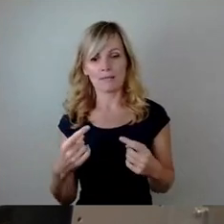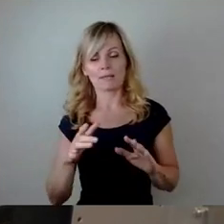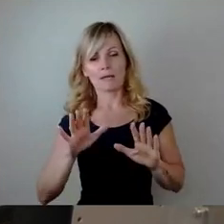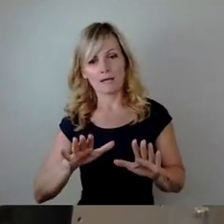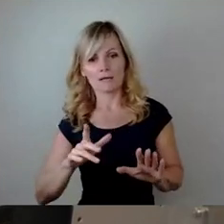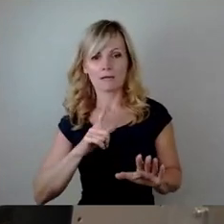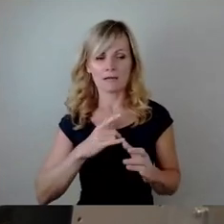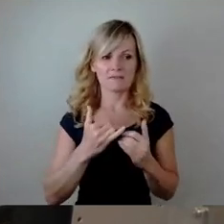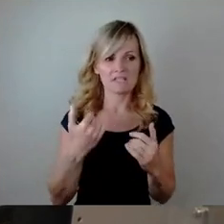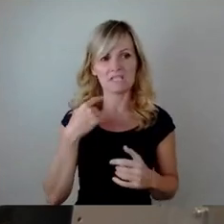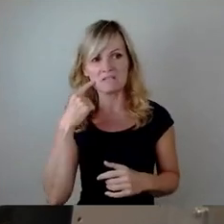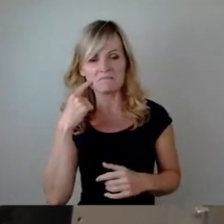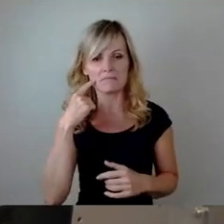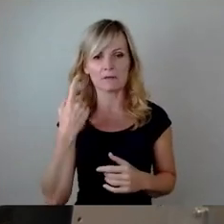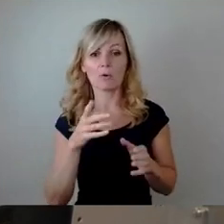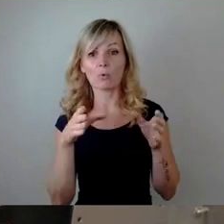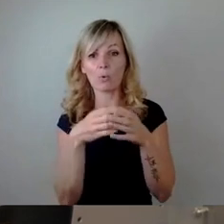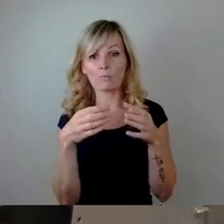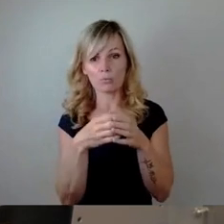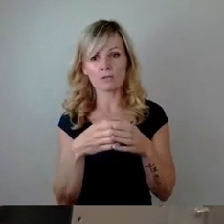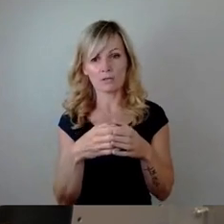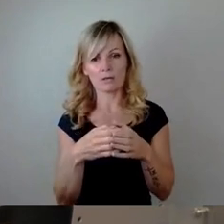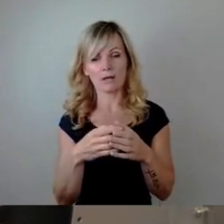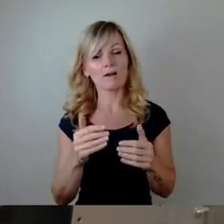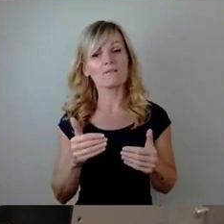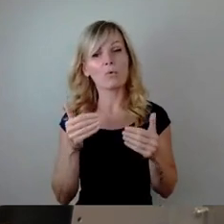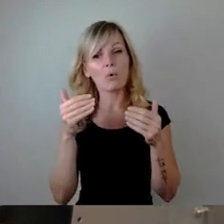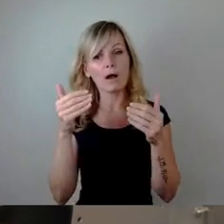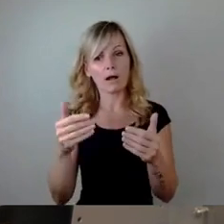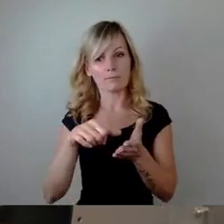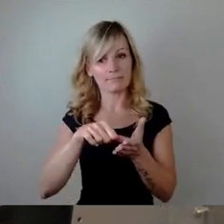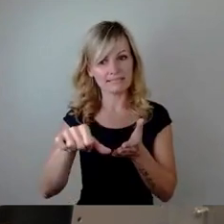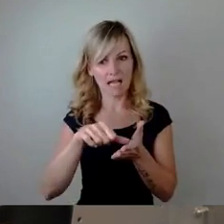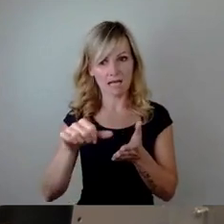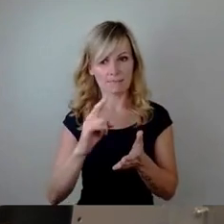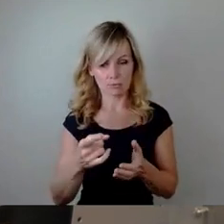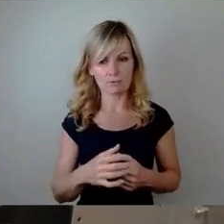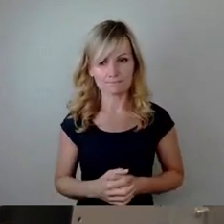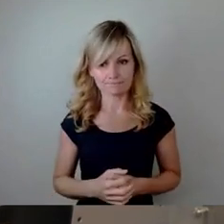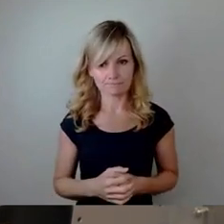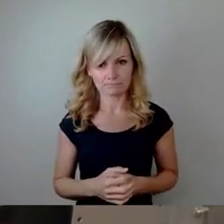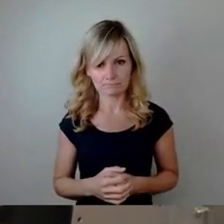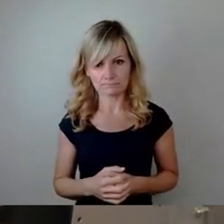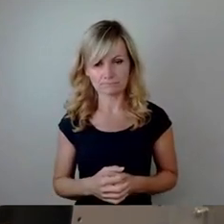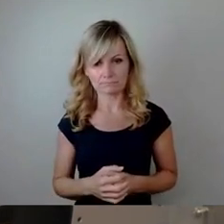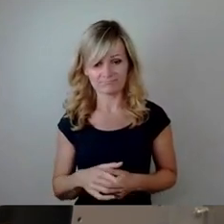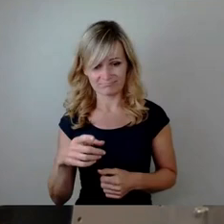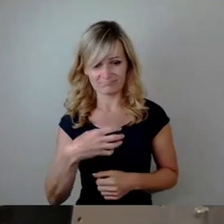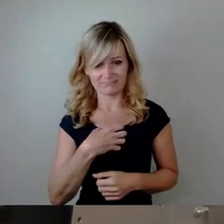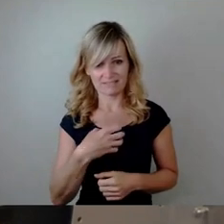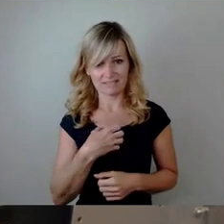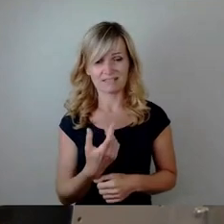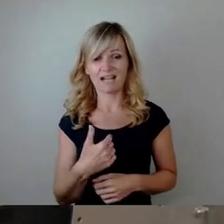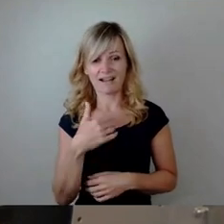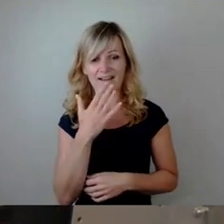haben mittlerweile gewaltige Lasten vorzufinanzieren. Das gilt auch für Dresden, wo nicht nur das Wasser der Elbe steigt, sondern auch das Wasser zum Hals der